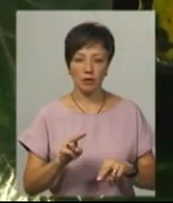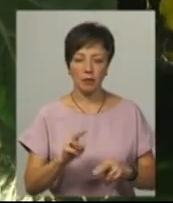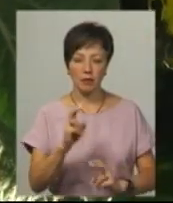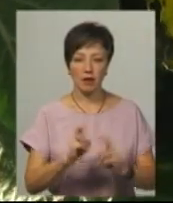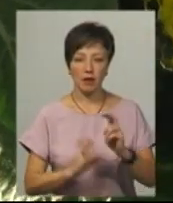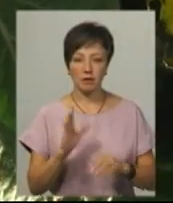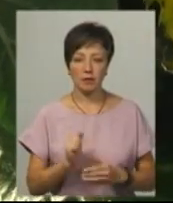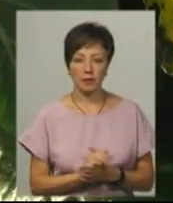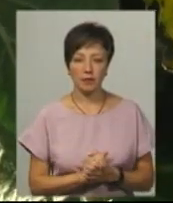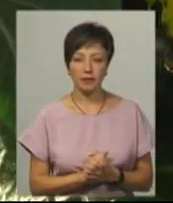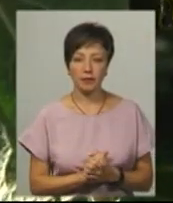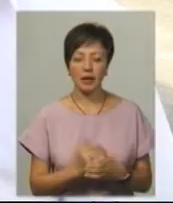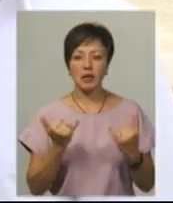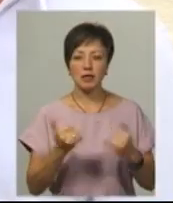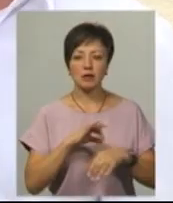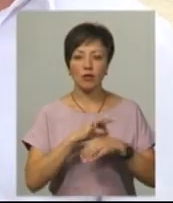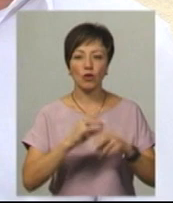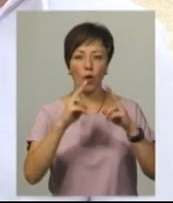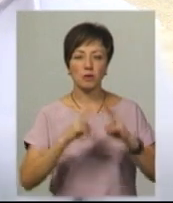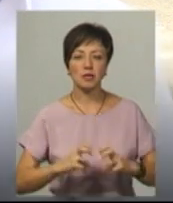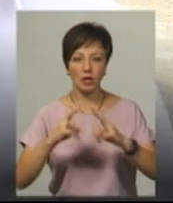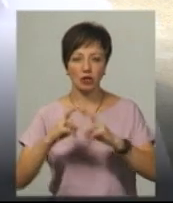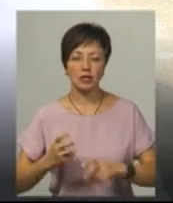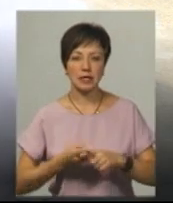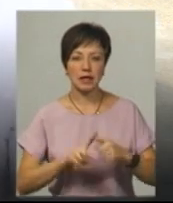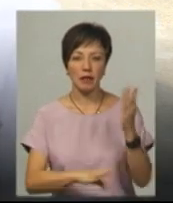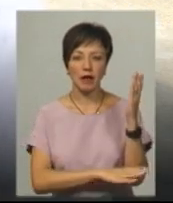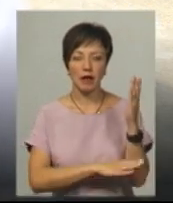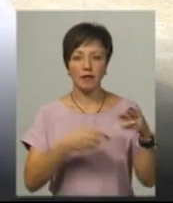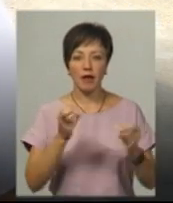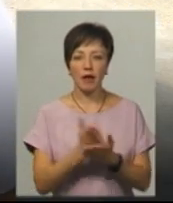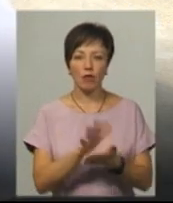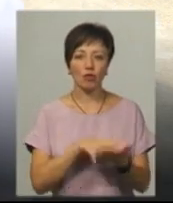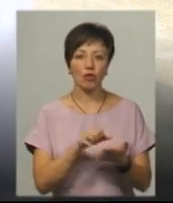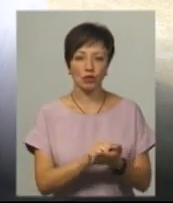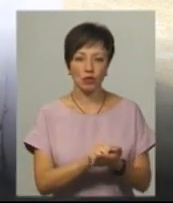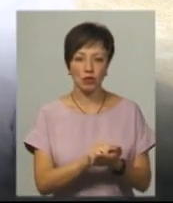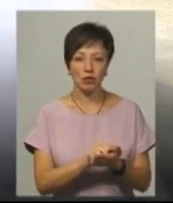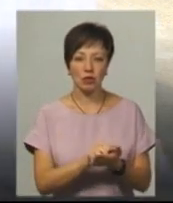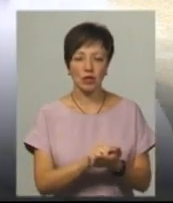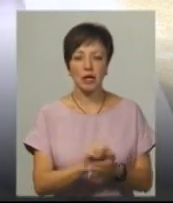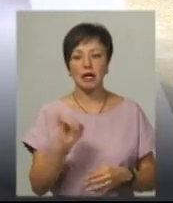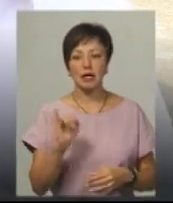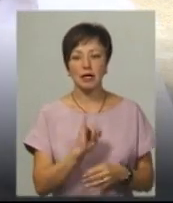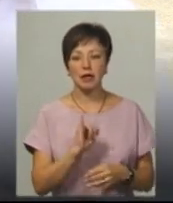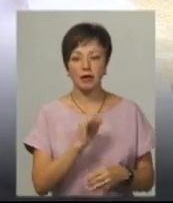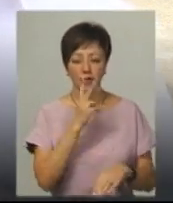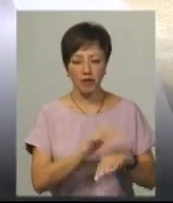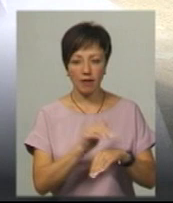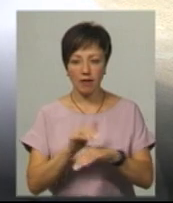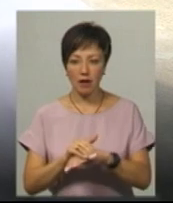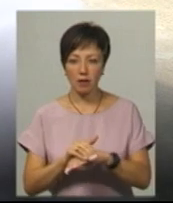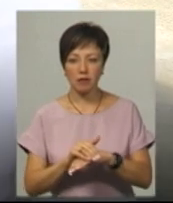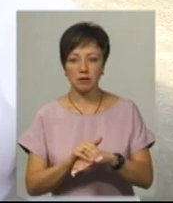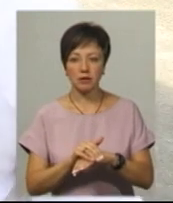підприємства. Загар проводиться обстеження даних насаджень, де є пошкодження. Якщо виявляємо дане пошкодження,